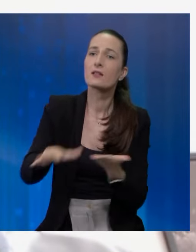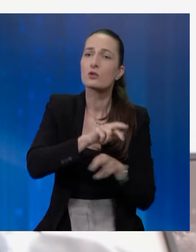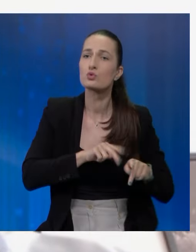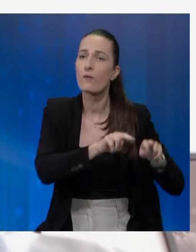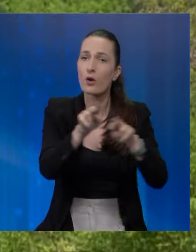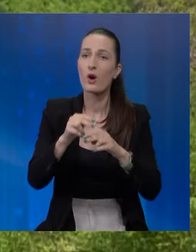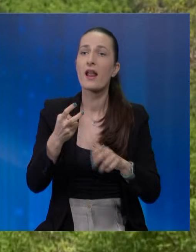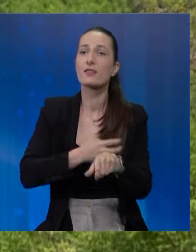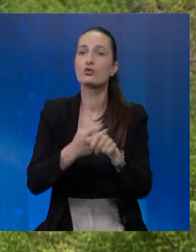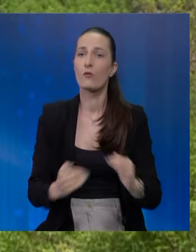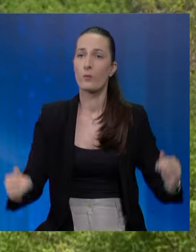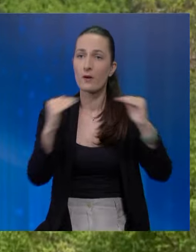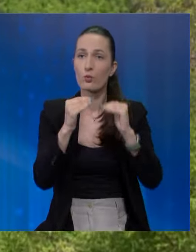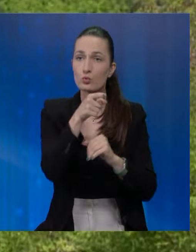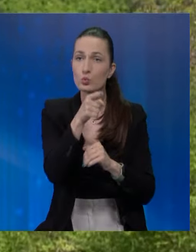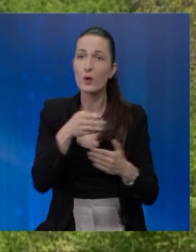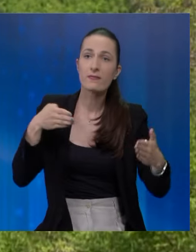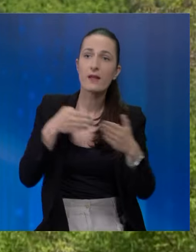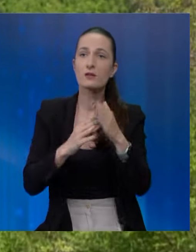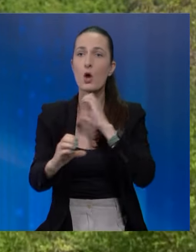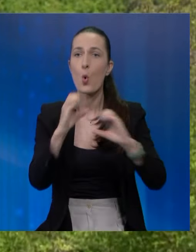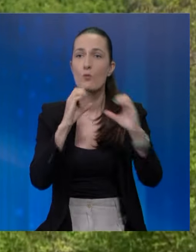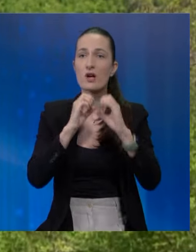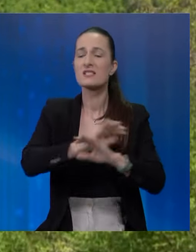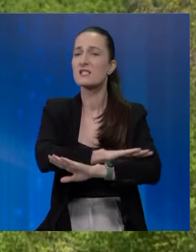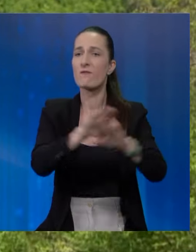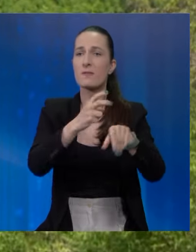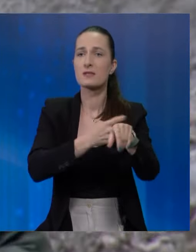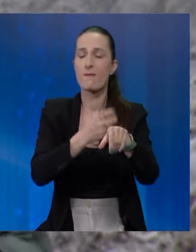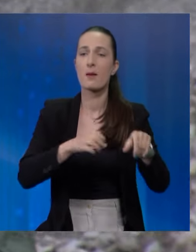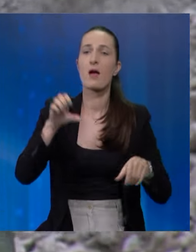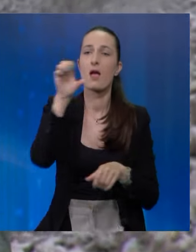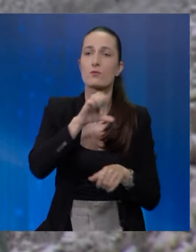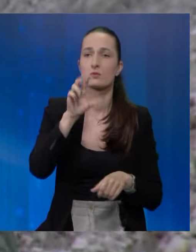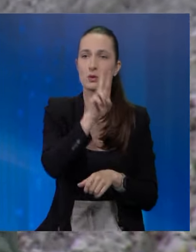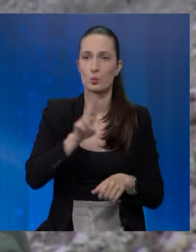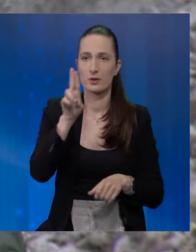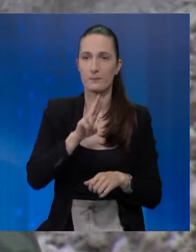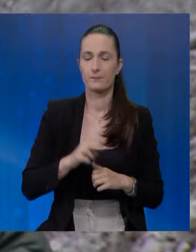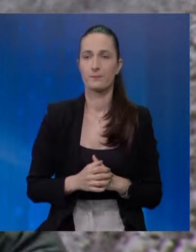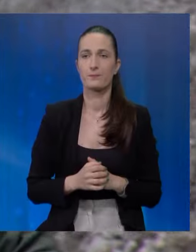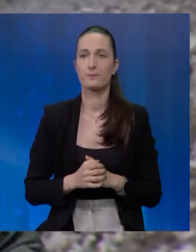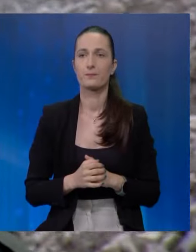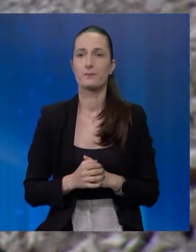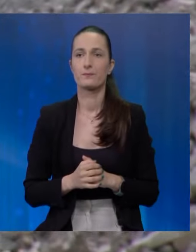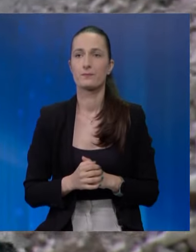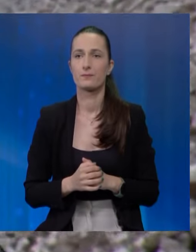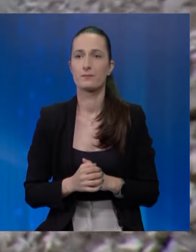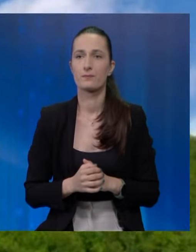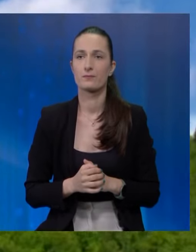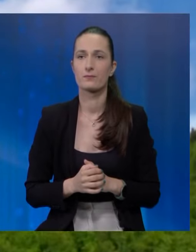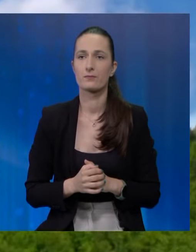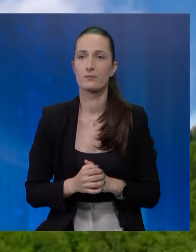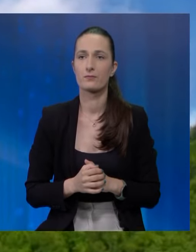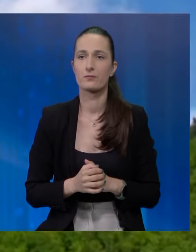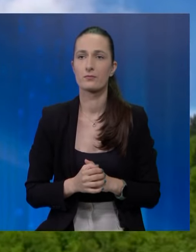nivou, jer ovo direktna komunikacija je bilo sasvim zajedno na Evropske unije. Kod nas kada se to